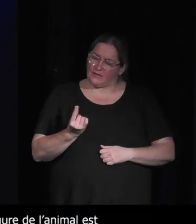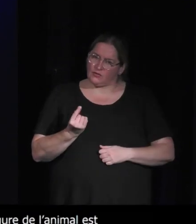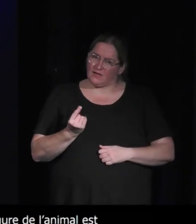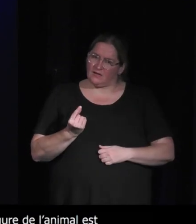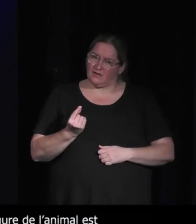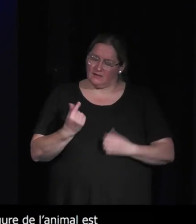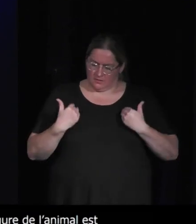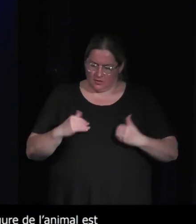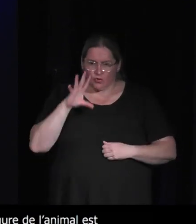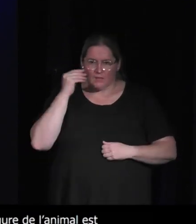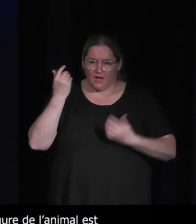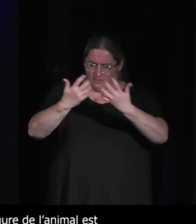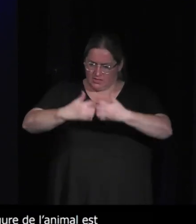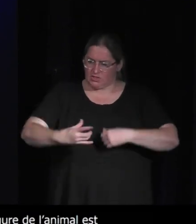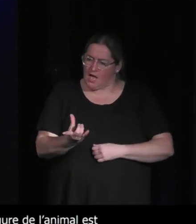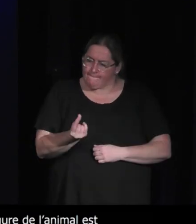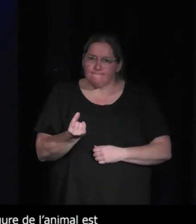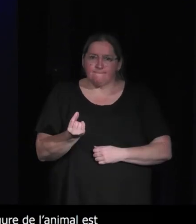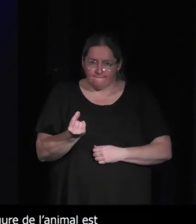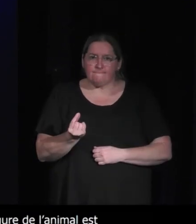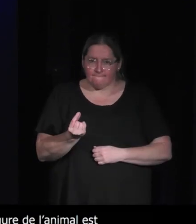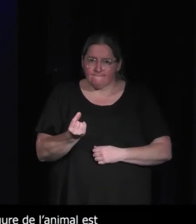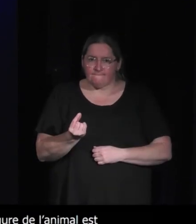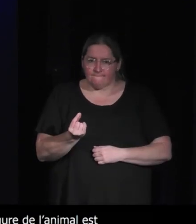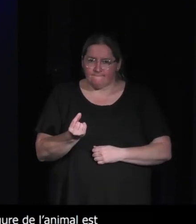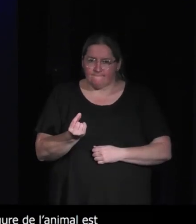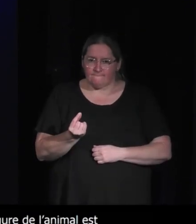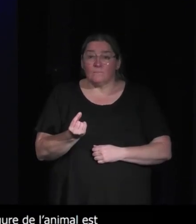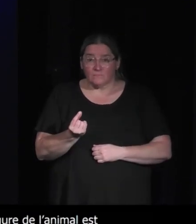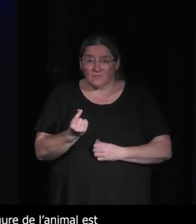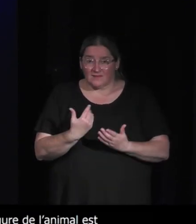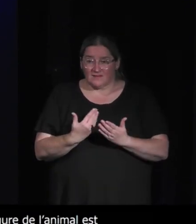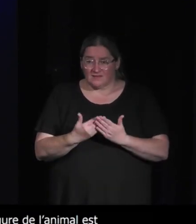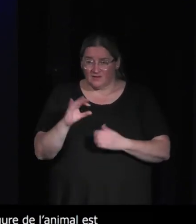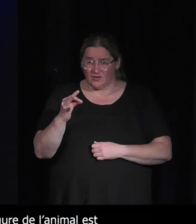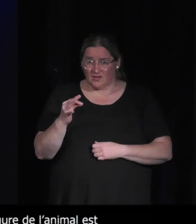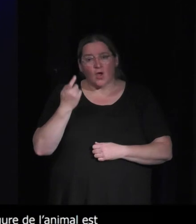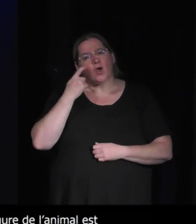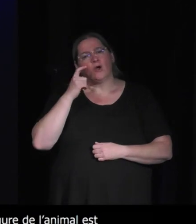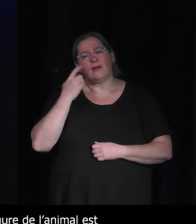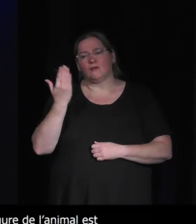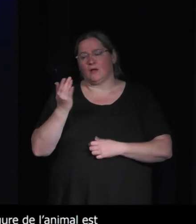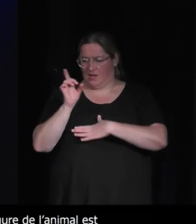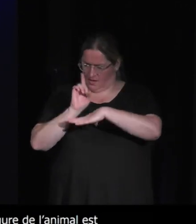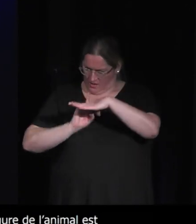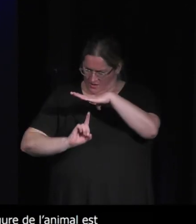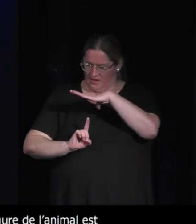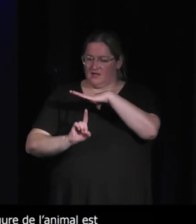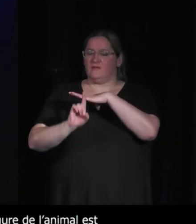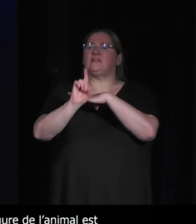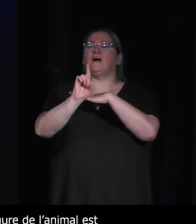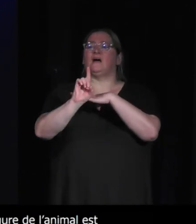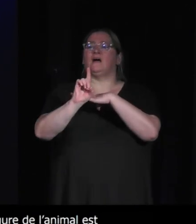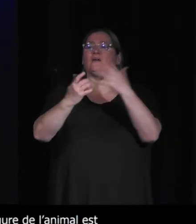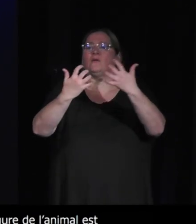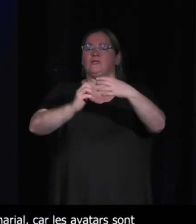-machine moi j'y crois enfin c'est pas que j'y crois c'est qu'on l'étudie comme tel puisque grâce aux avatars on est rentré dans les machines et puis ils sont rentrés en